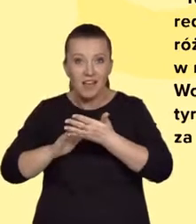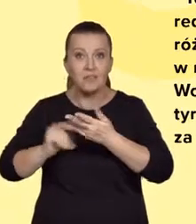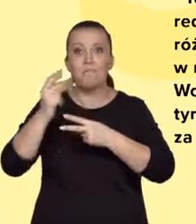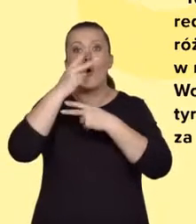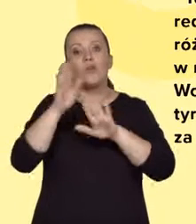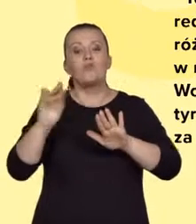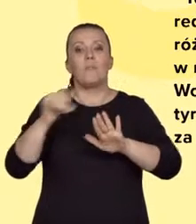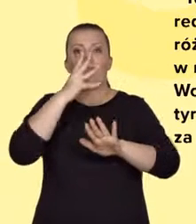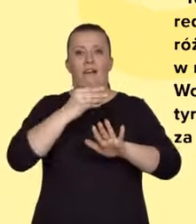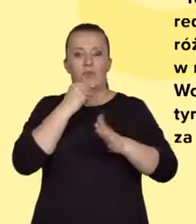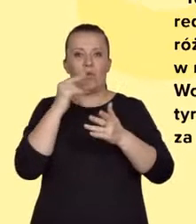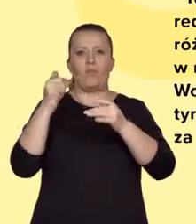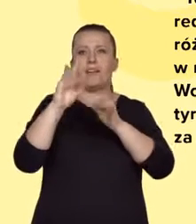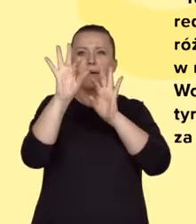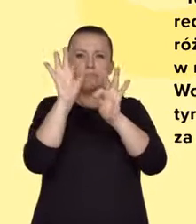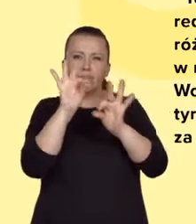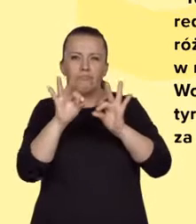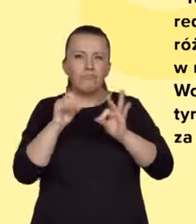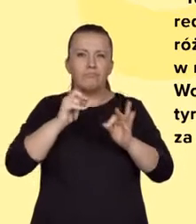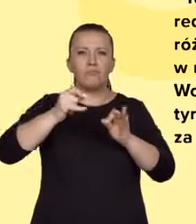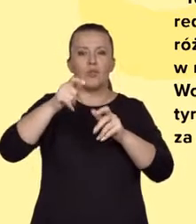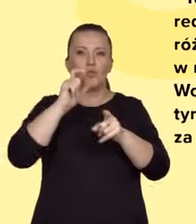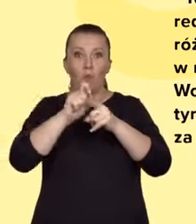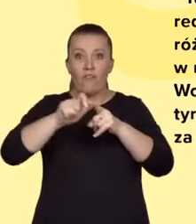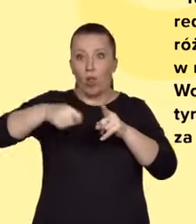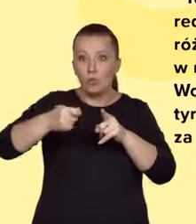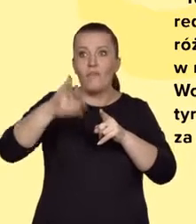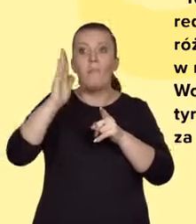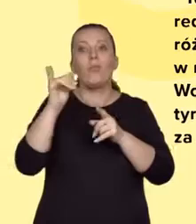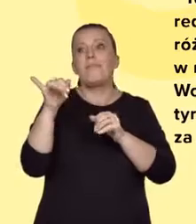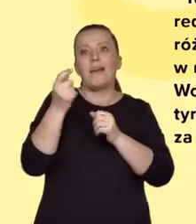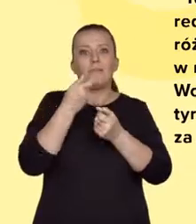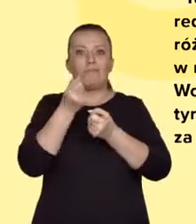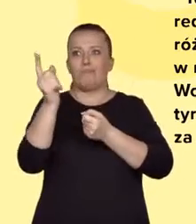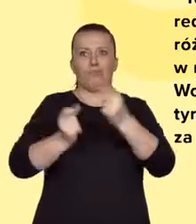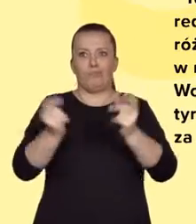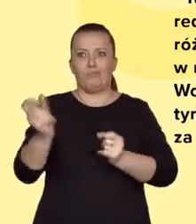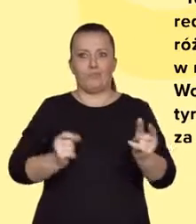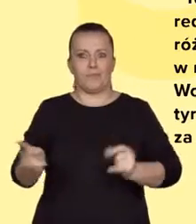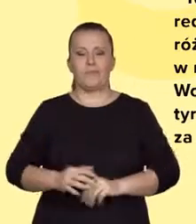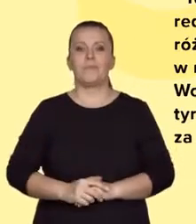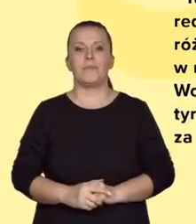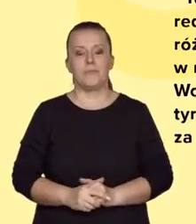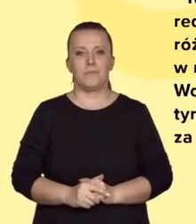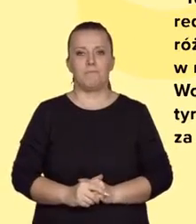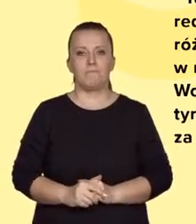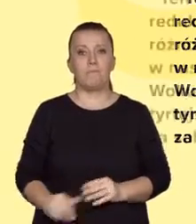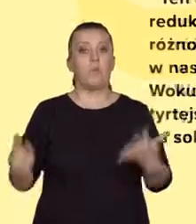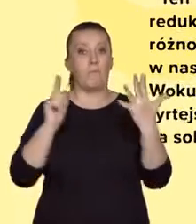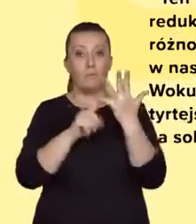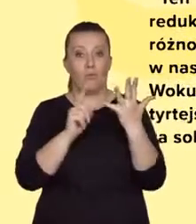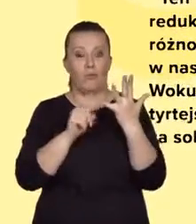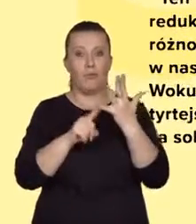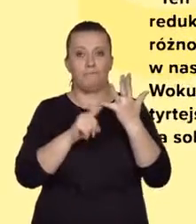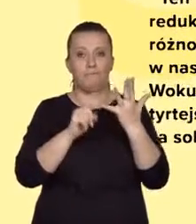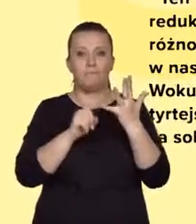przykładem. Jak dokonać wyboru słów kluczowych i jak dokonać ich selekcji. Kolejna rzecz,